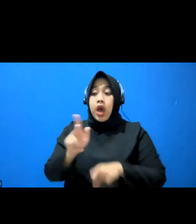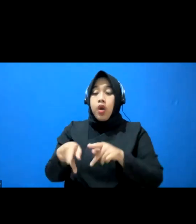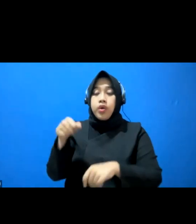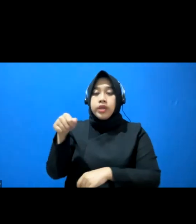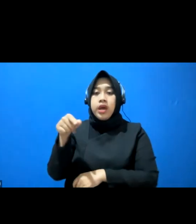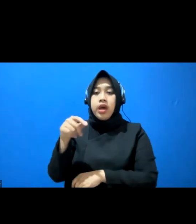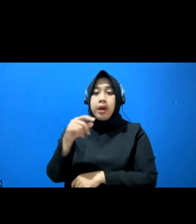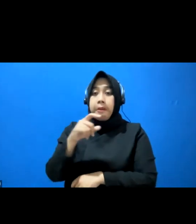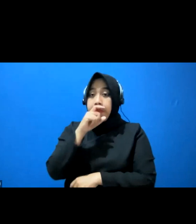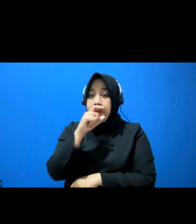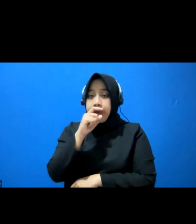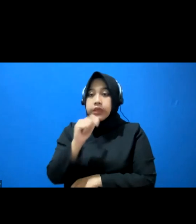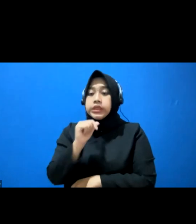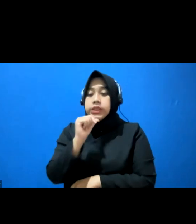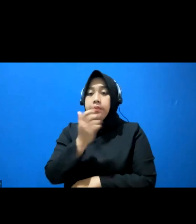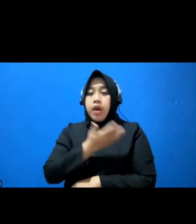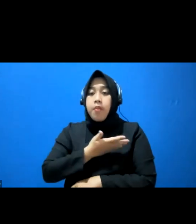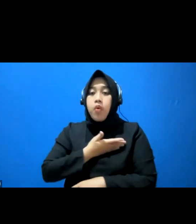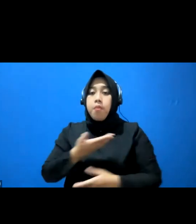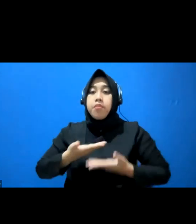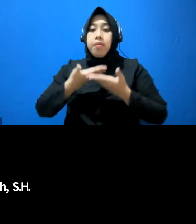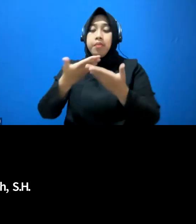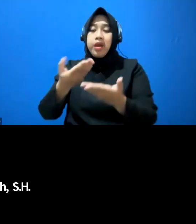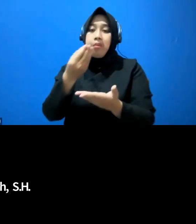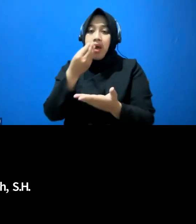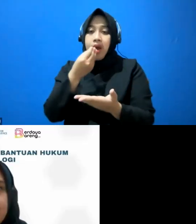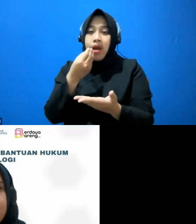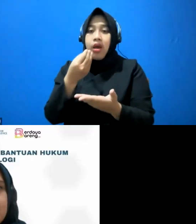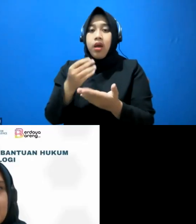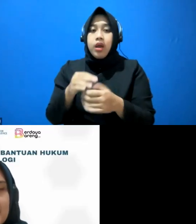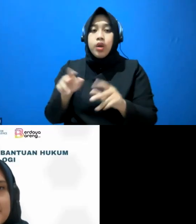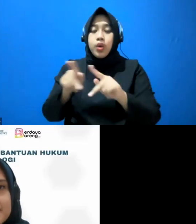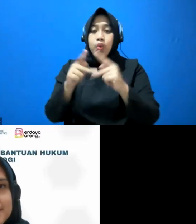menafkahi keluarganya? Orang ini ditahan.